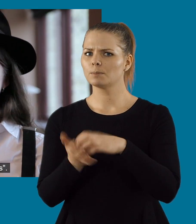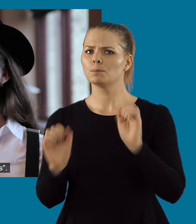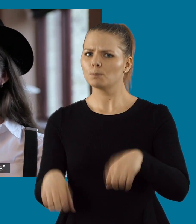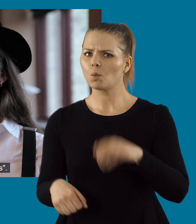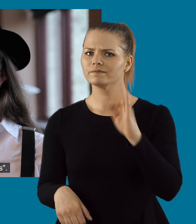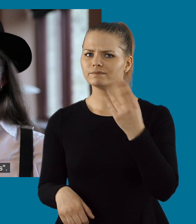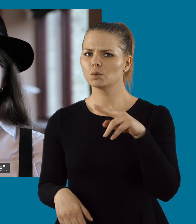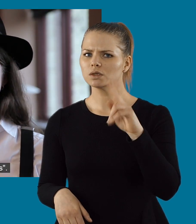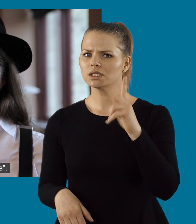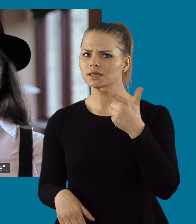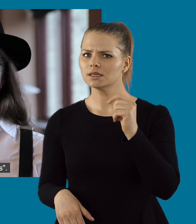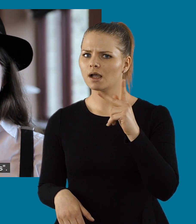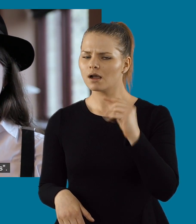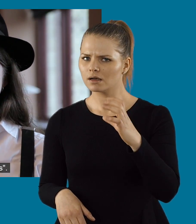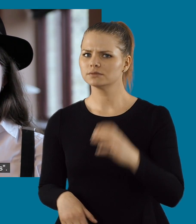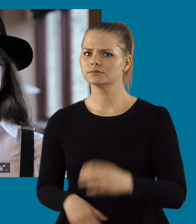samhället borde funktäckas.